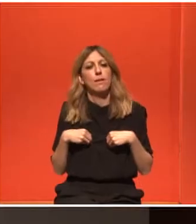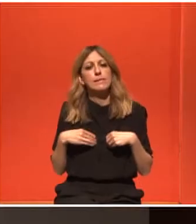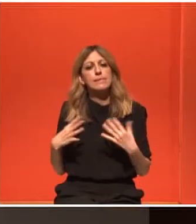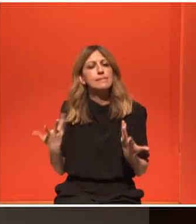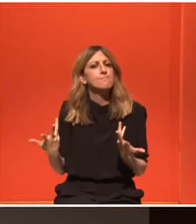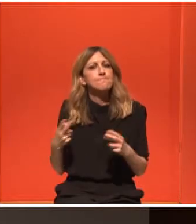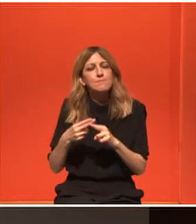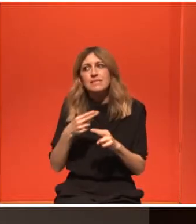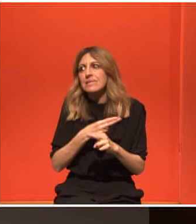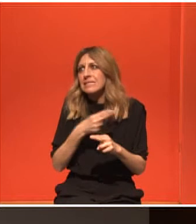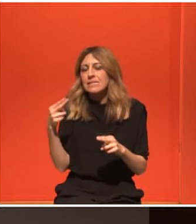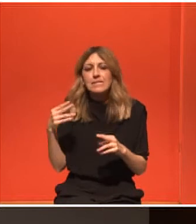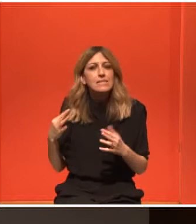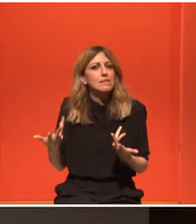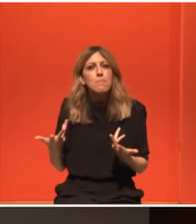Πώς το εννοώ.